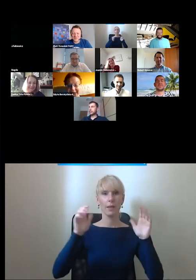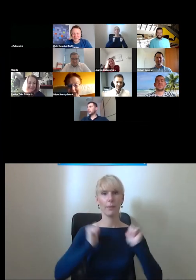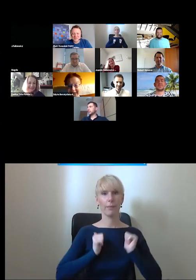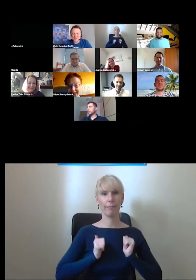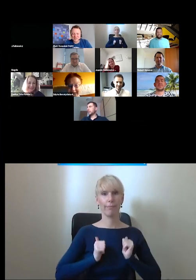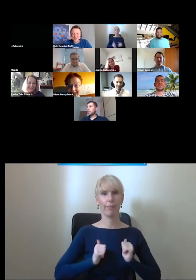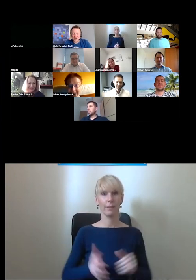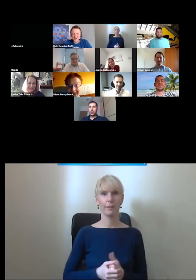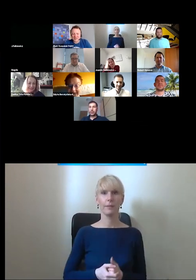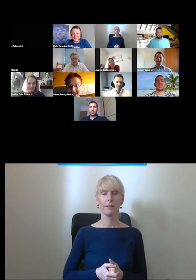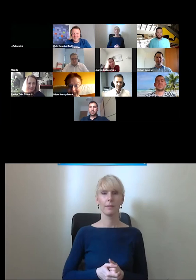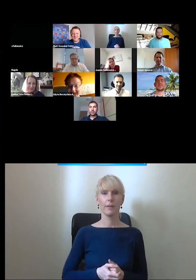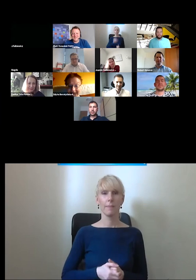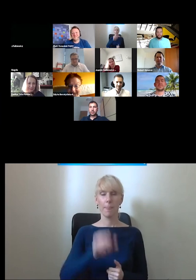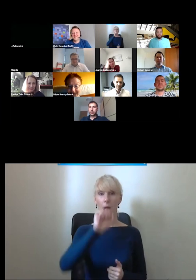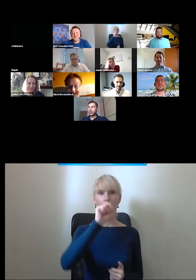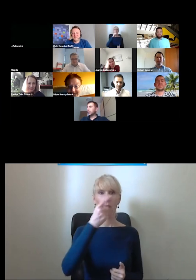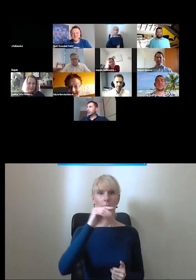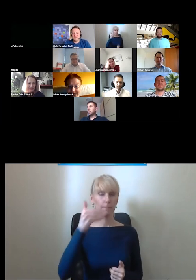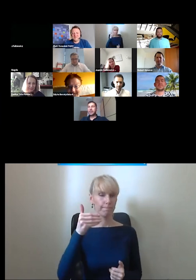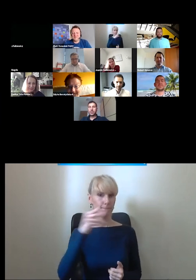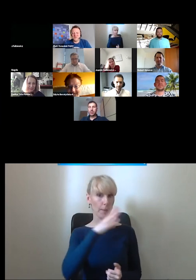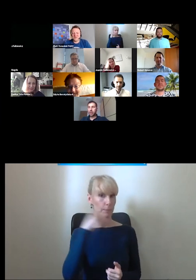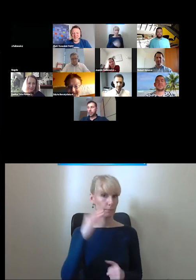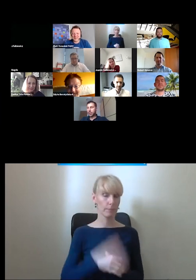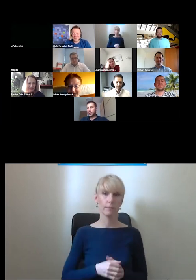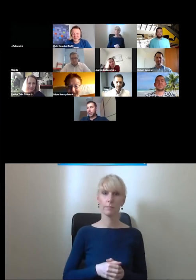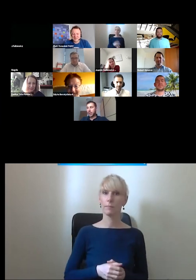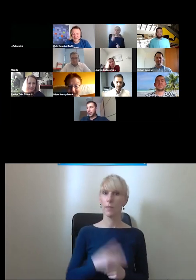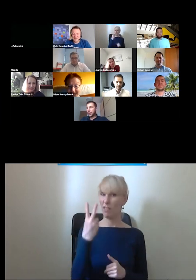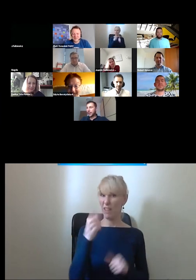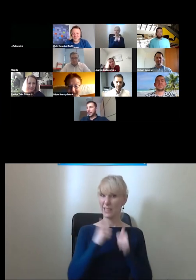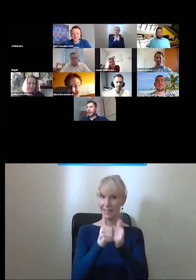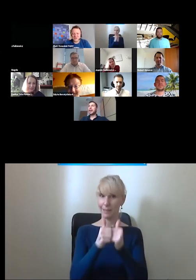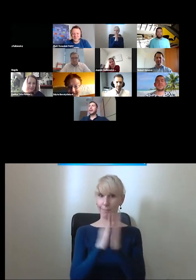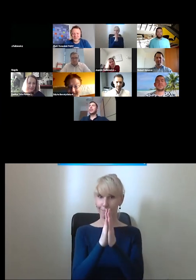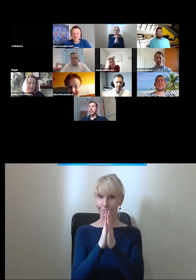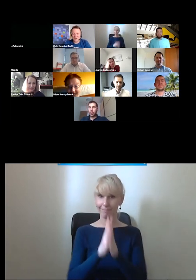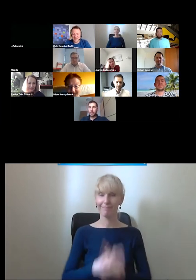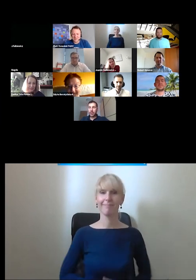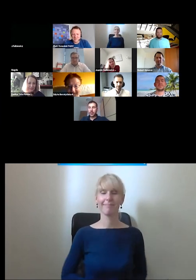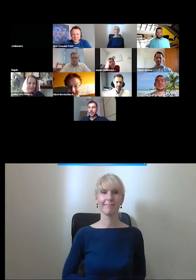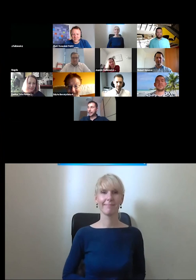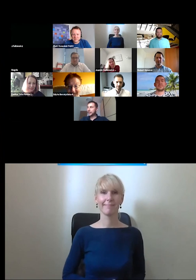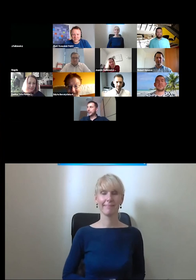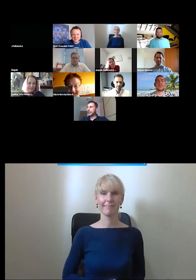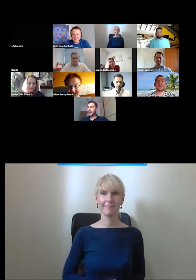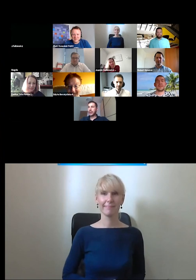optymistyczna rzecz na koniec w dwóch zdaniach i z włączonym mikrofonem